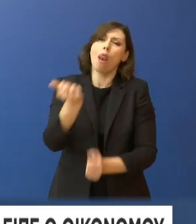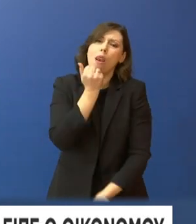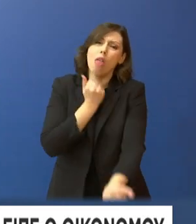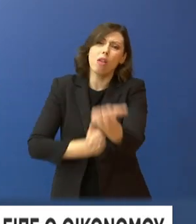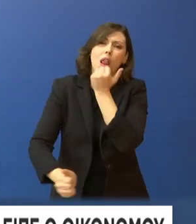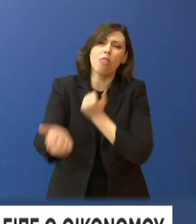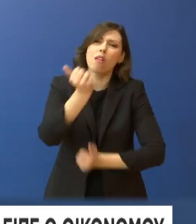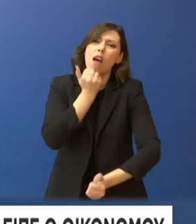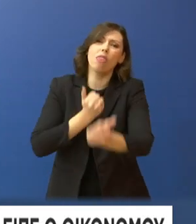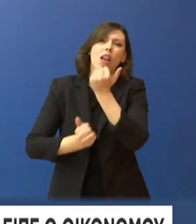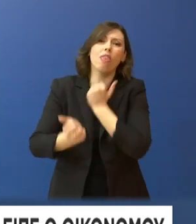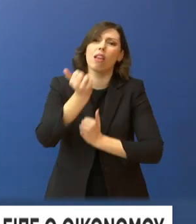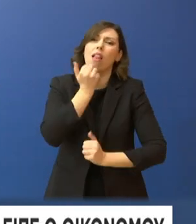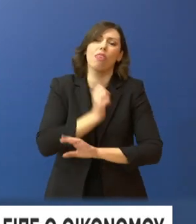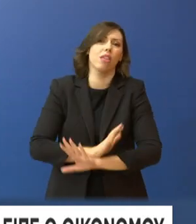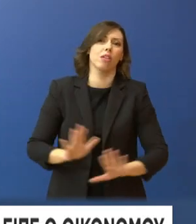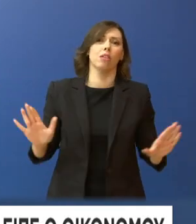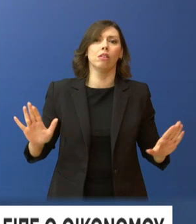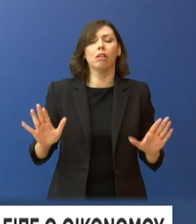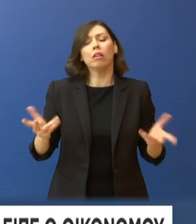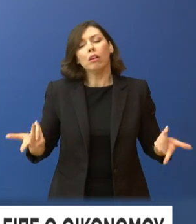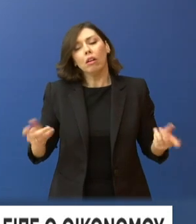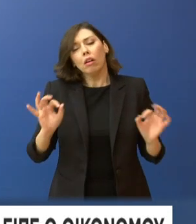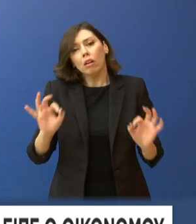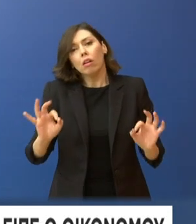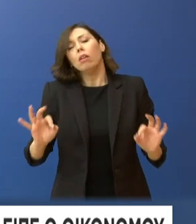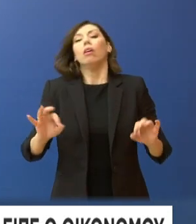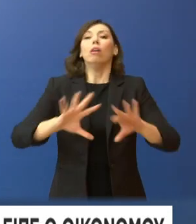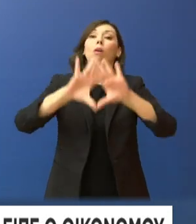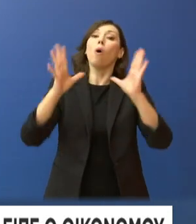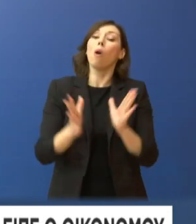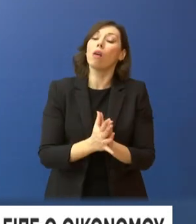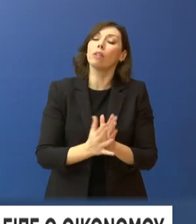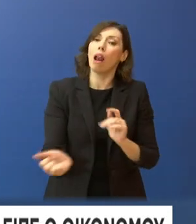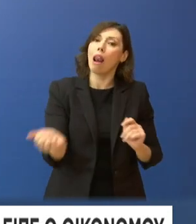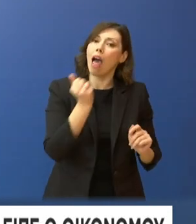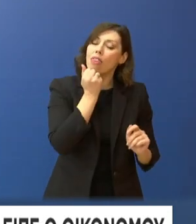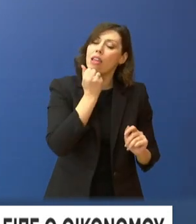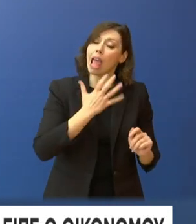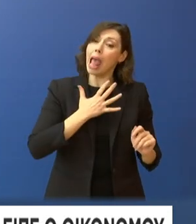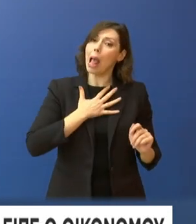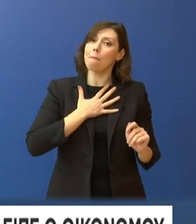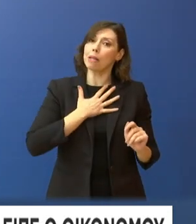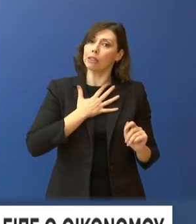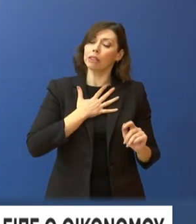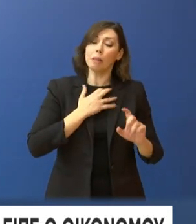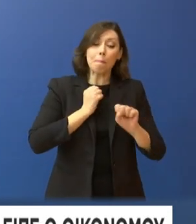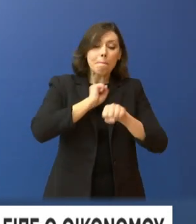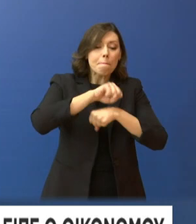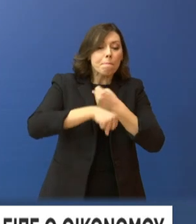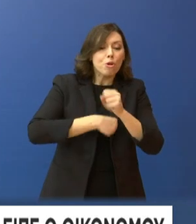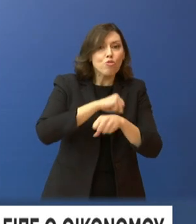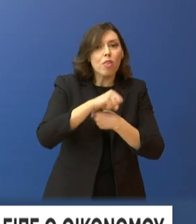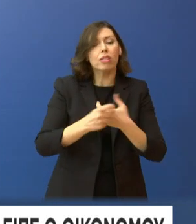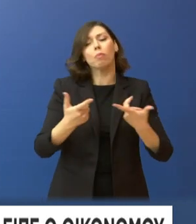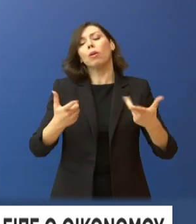Είναι αλήθεια ότι πολλές από αυτές τις ανεπάρκειες και τις στρεβλώσεις τις αντιμετωπίσαμε σε μεγάλο μέλος, σε μεγάλο έυρος